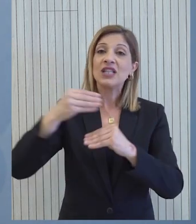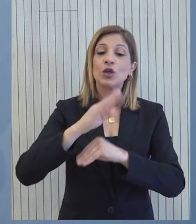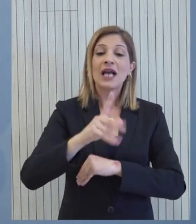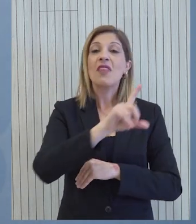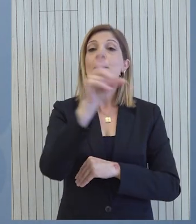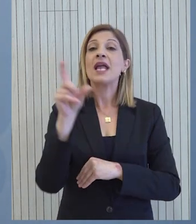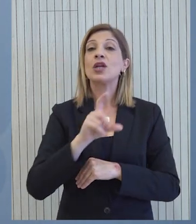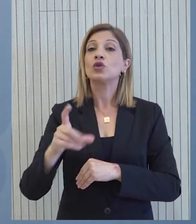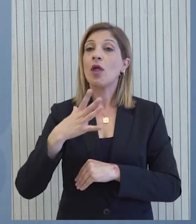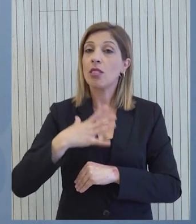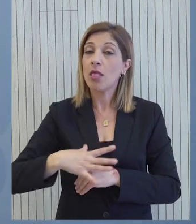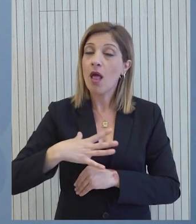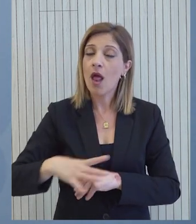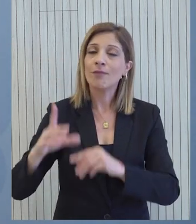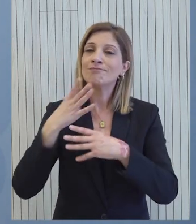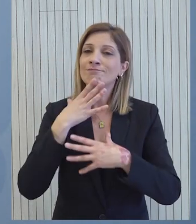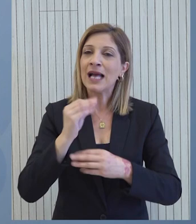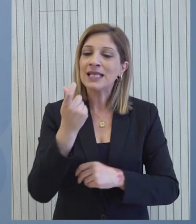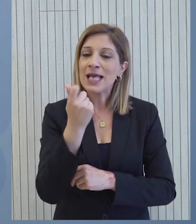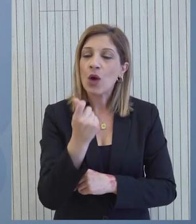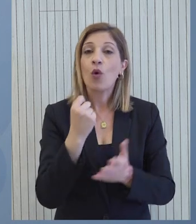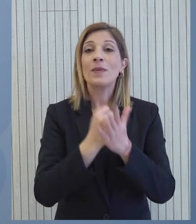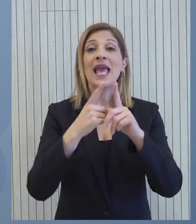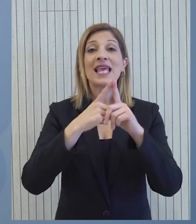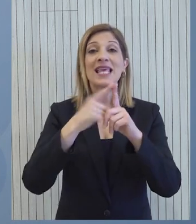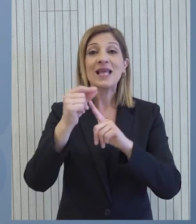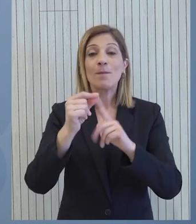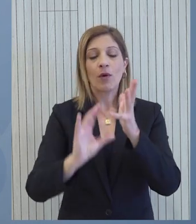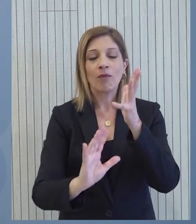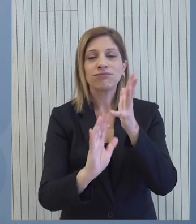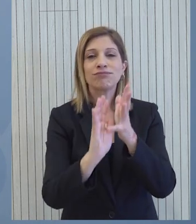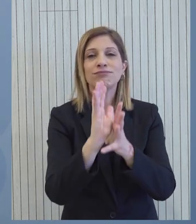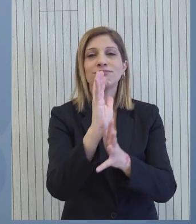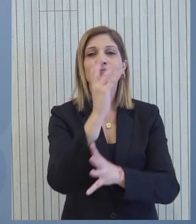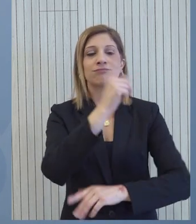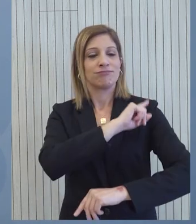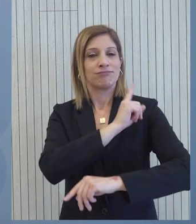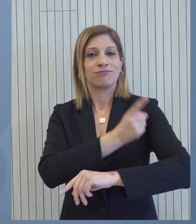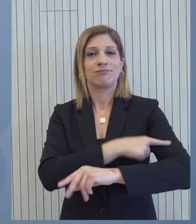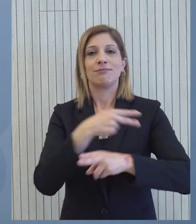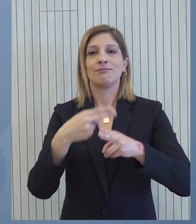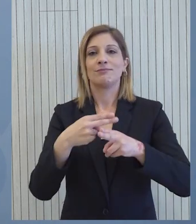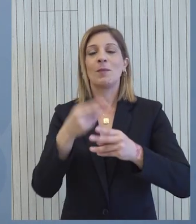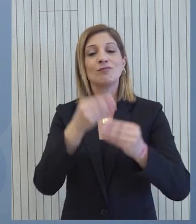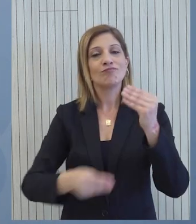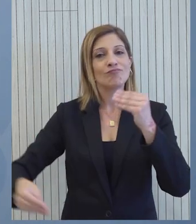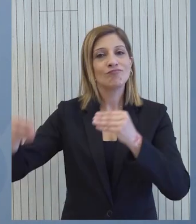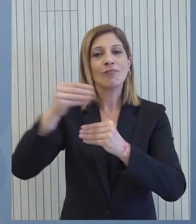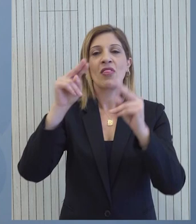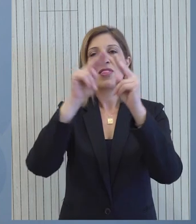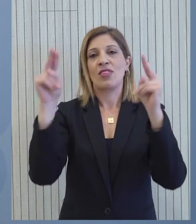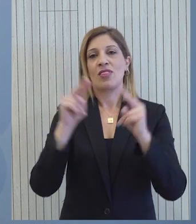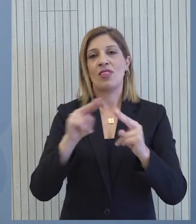πολιτών και που θέτει την χώρα και την οικονομία μας σε μια τροχιά ανάπτυξης, ενδυναμώνοντας και ενισχύοντας το